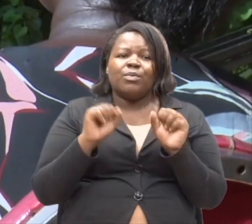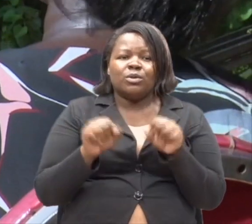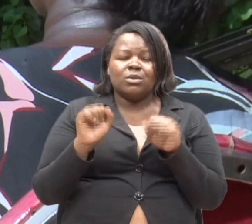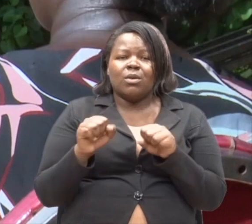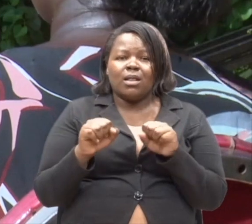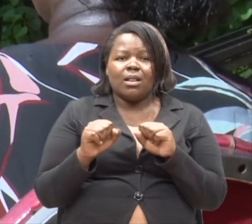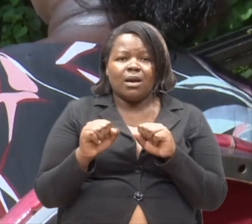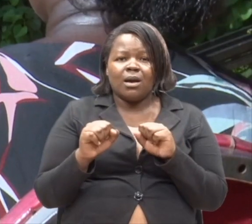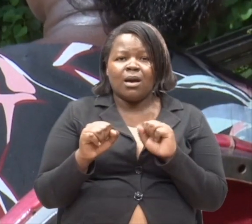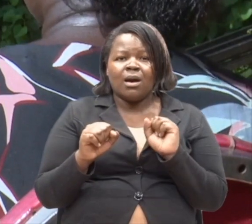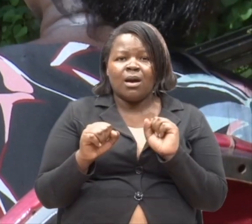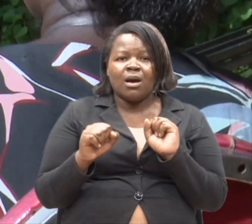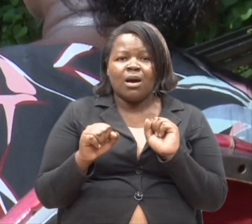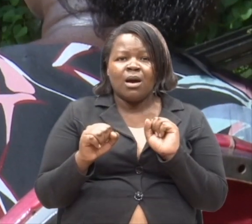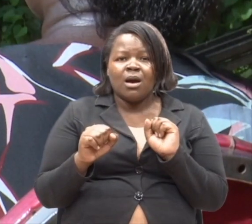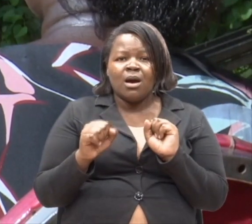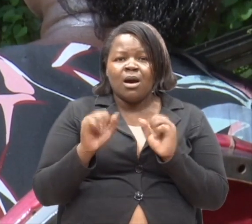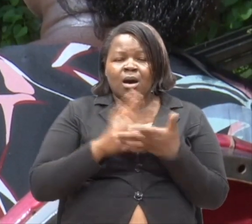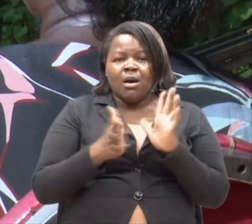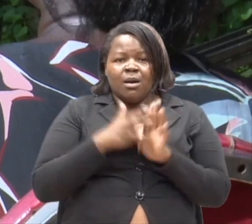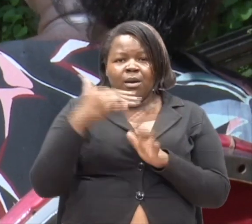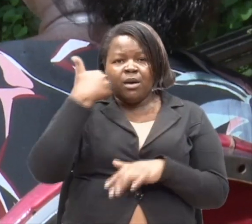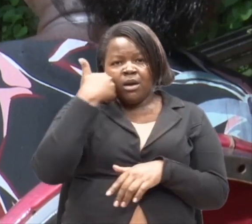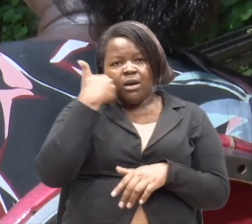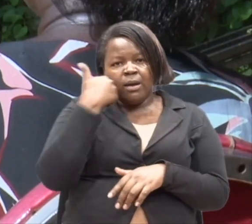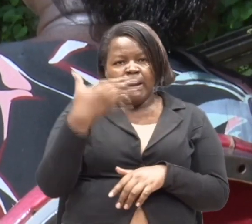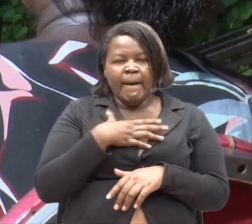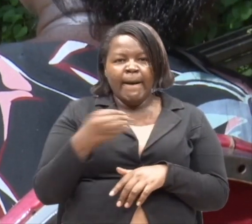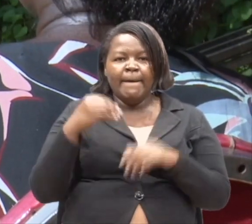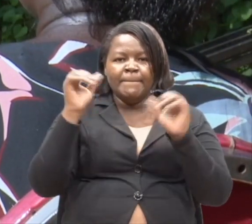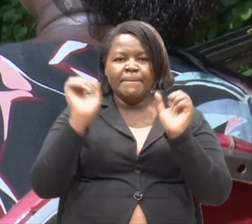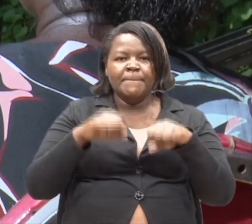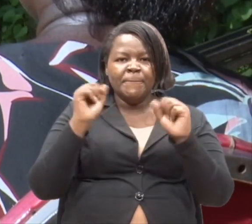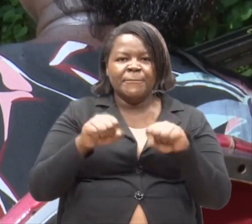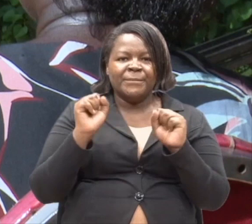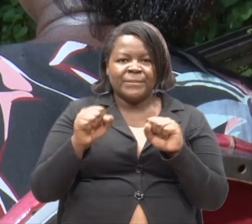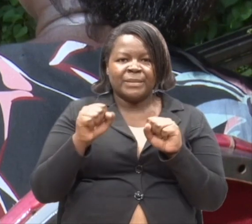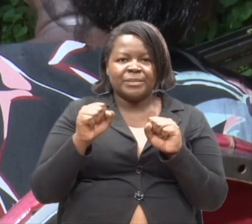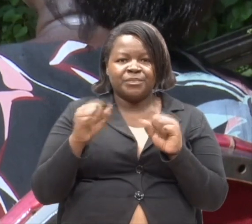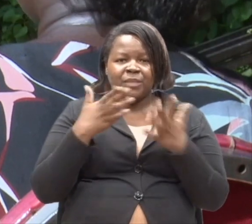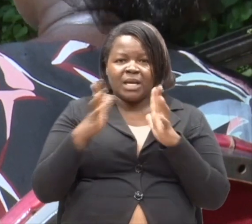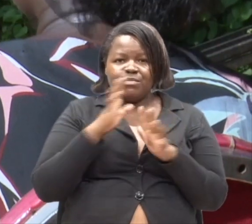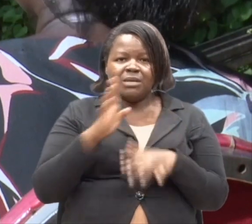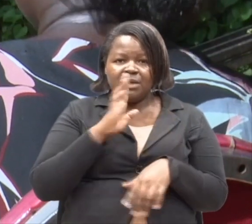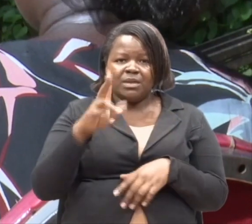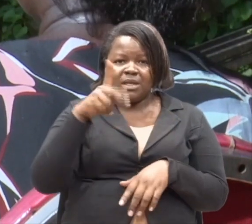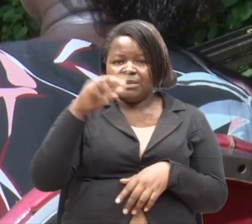ungependa kuwa, ungependa kuwa, ungependa kuwa